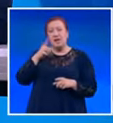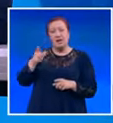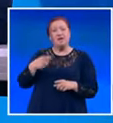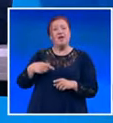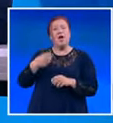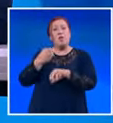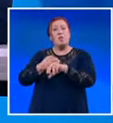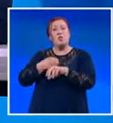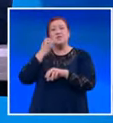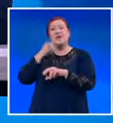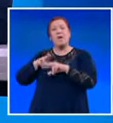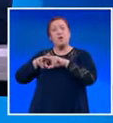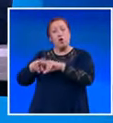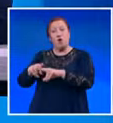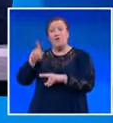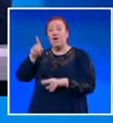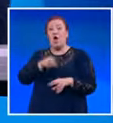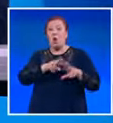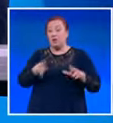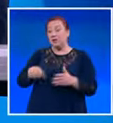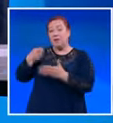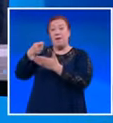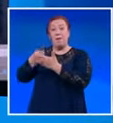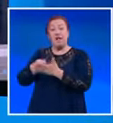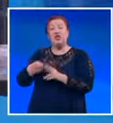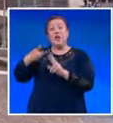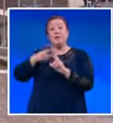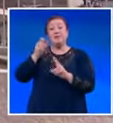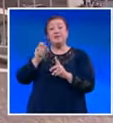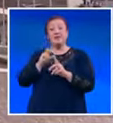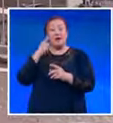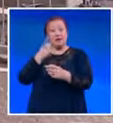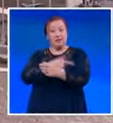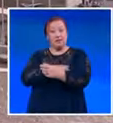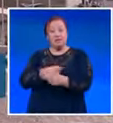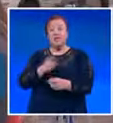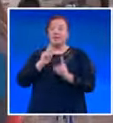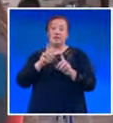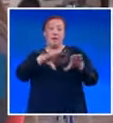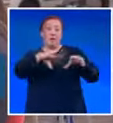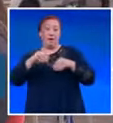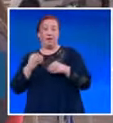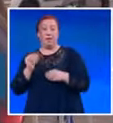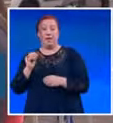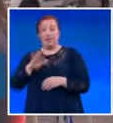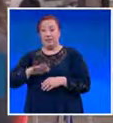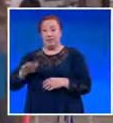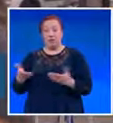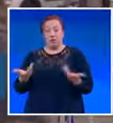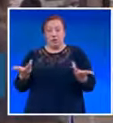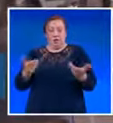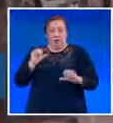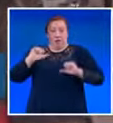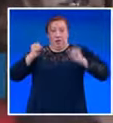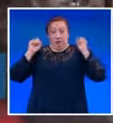ПСР-тест, за да бъде прието детето им за планова операция. Много нерви, просто много емоции. Те са бяха на